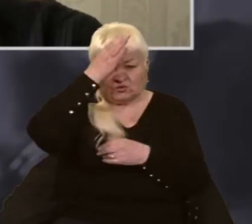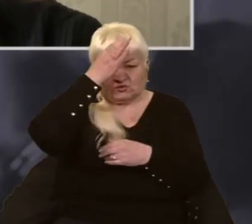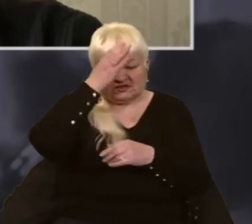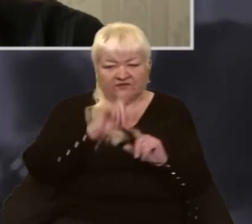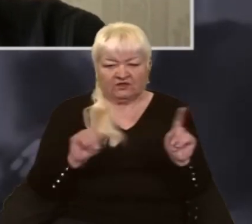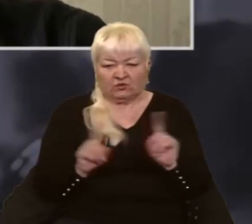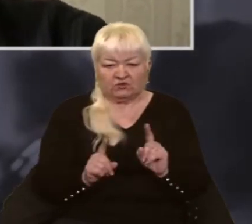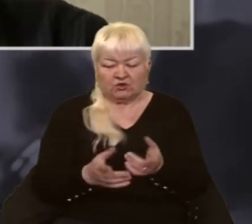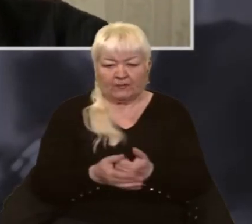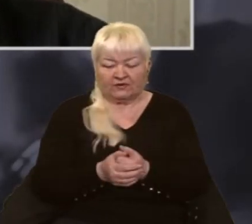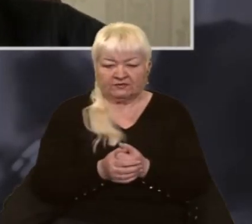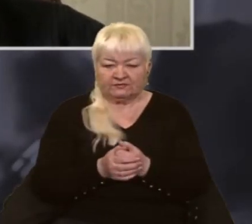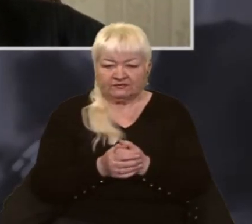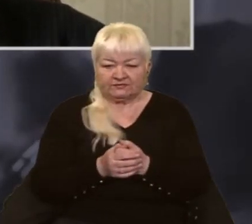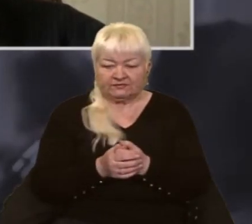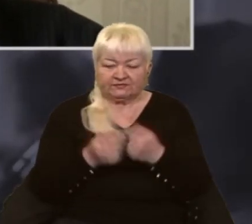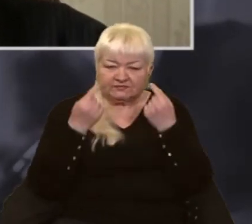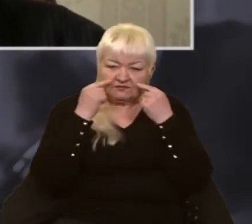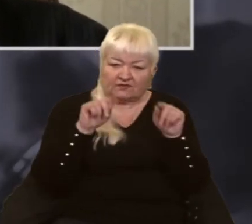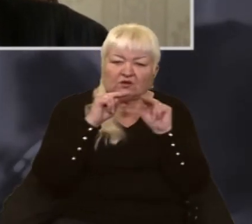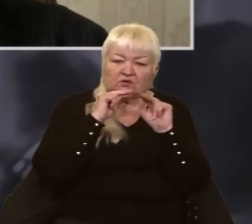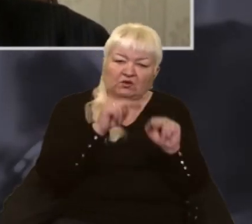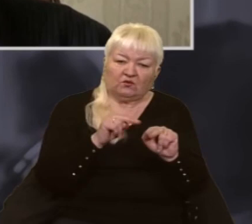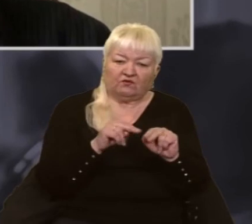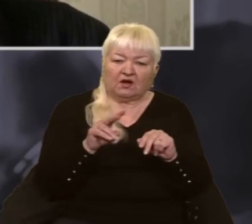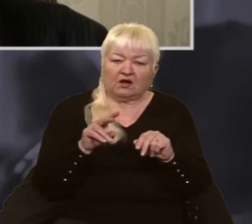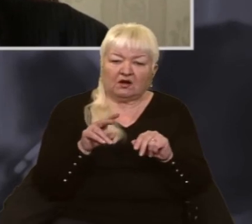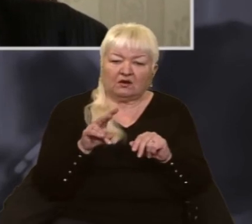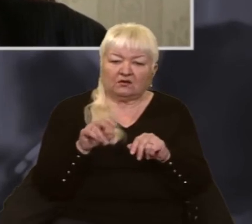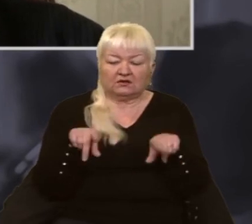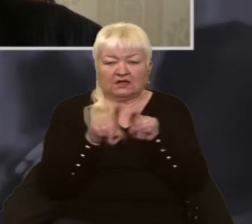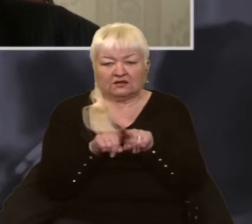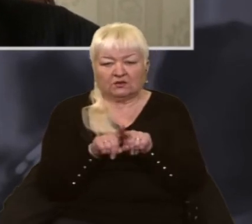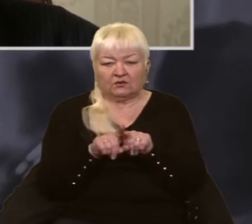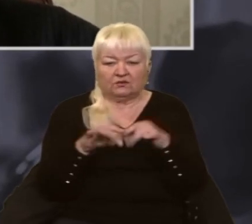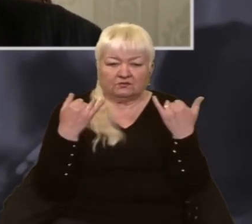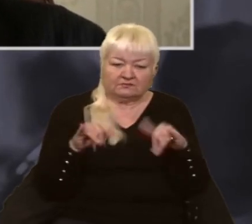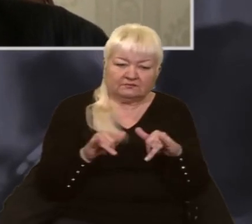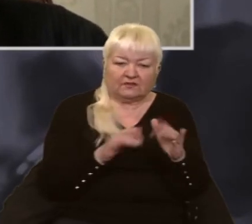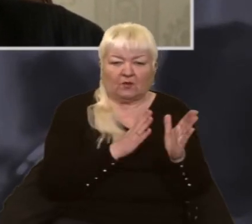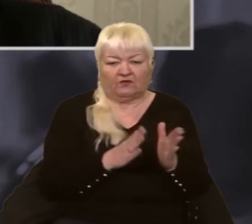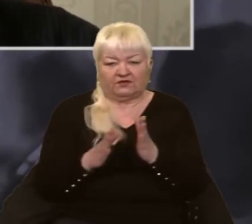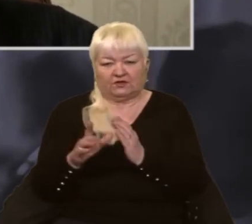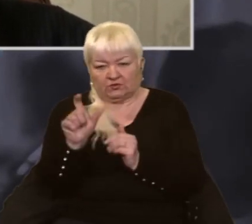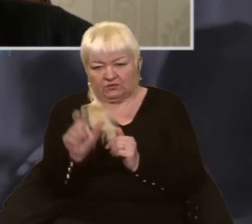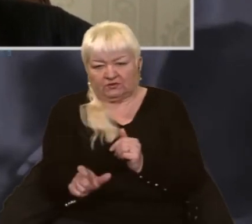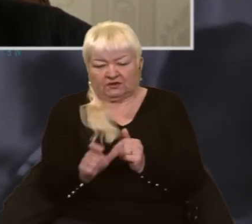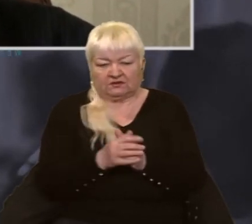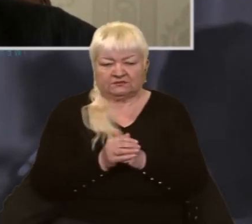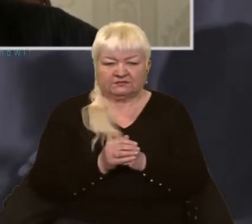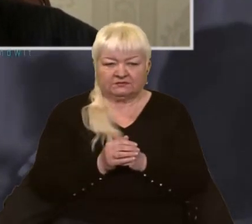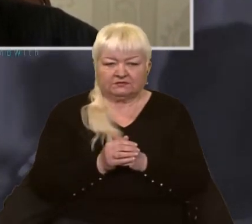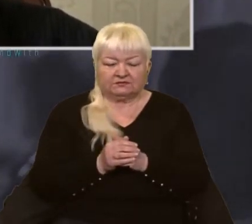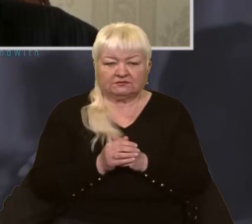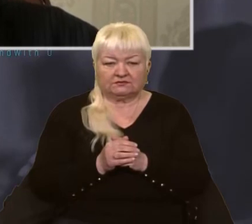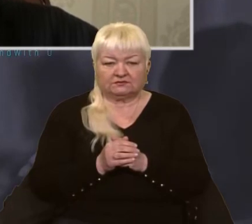щоб все ж таки звернути увагу на таку дещо дивну поведінку. А все ж таки давайте